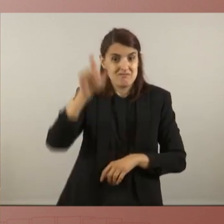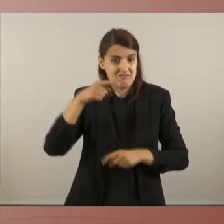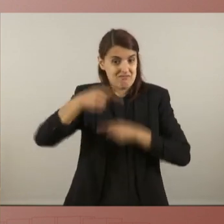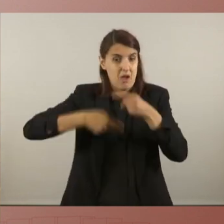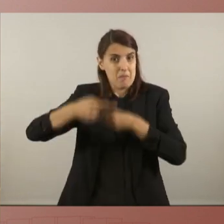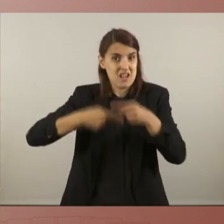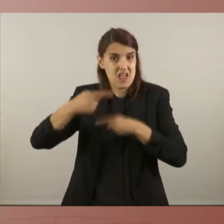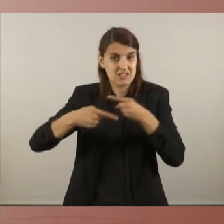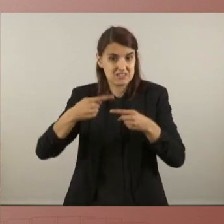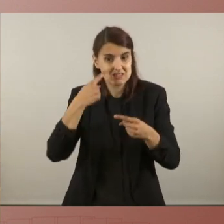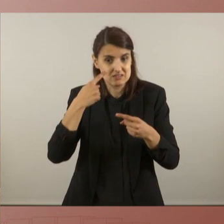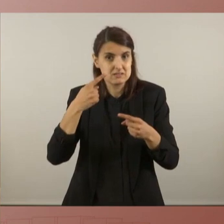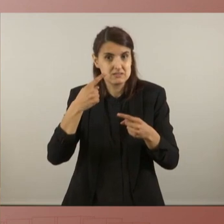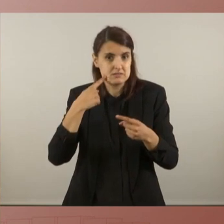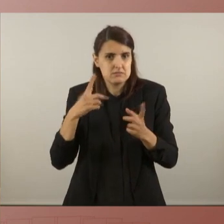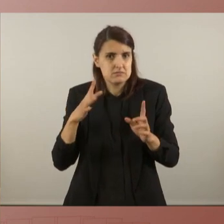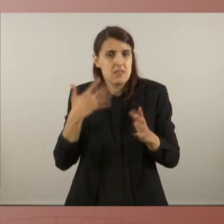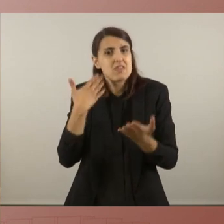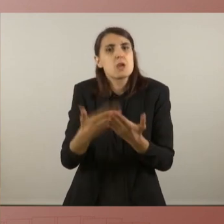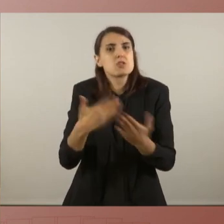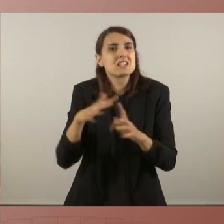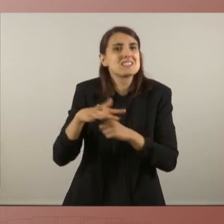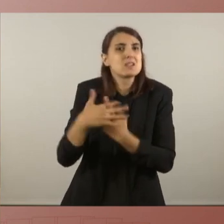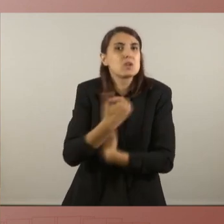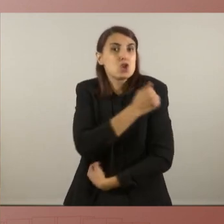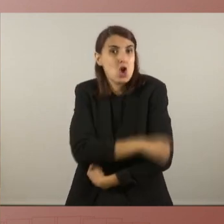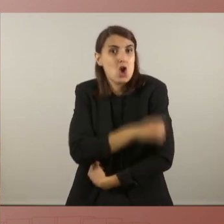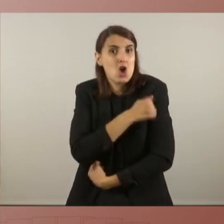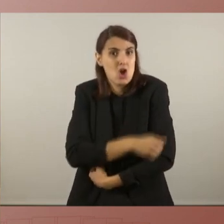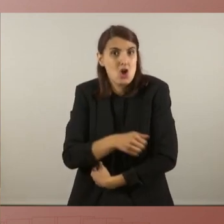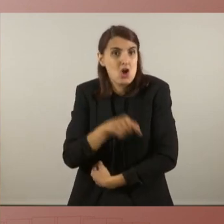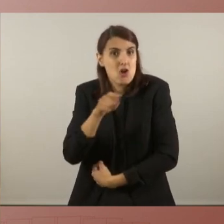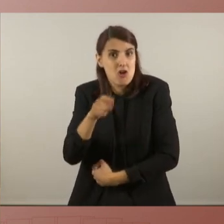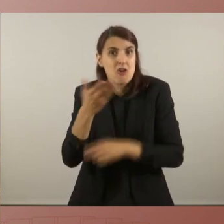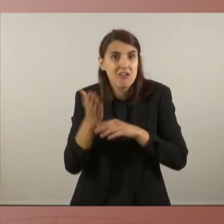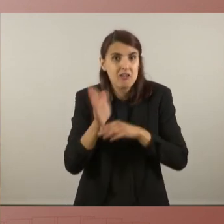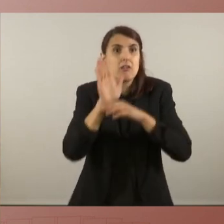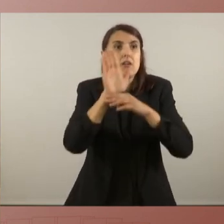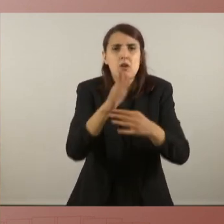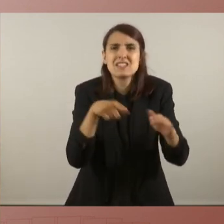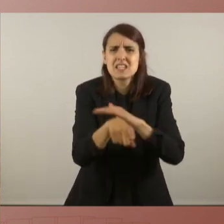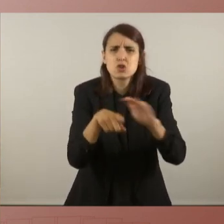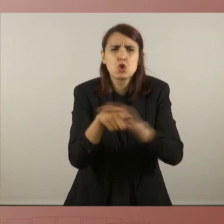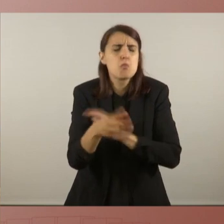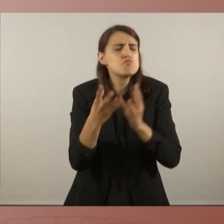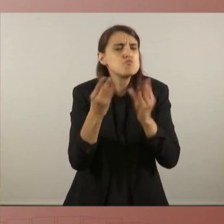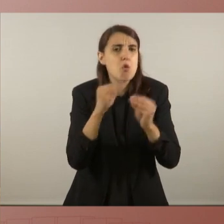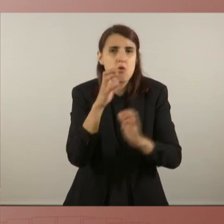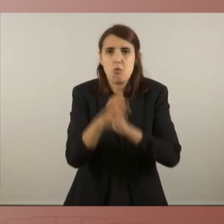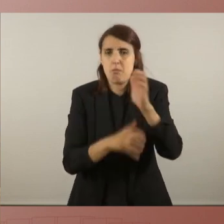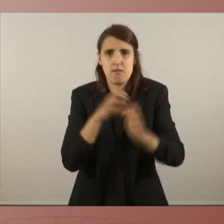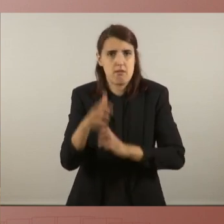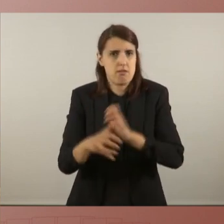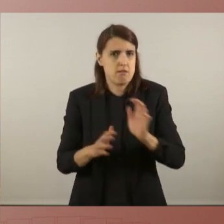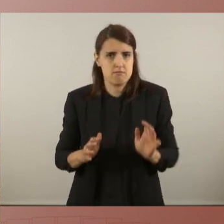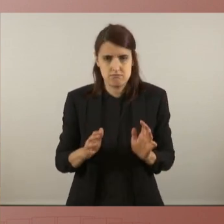les que han de demostrar la seva vulnerabilitat en ríguin-se'n de les 12 proves de l'obèlix i l'estèrix es queden curtes